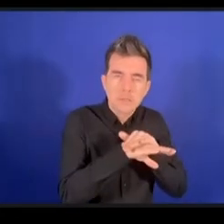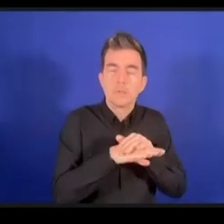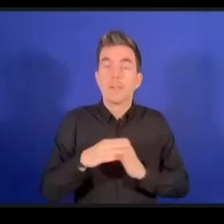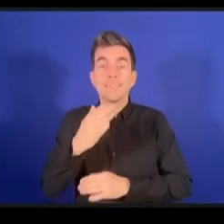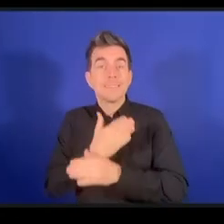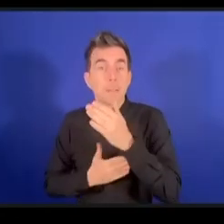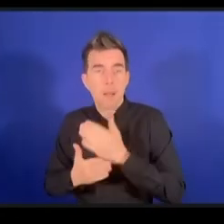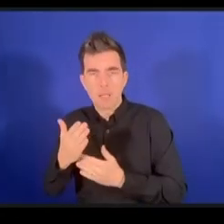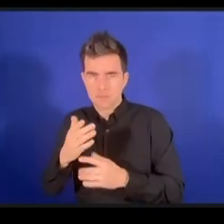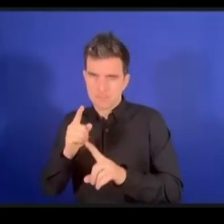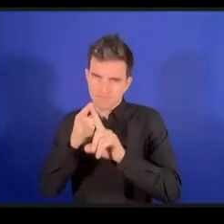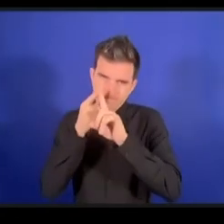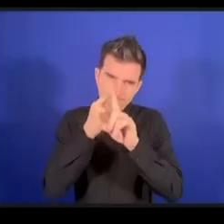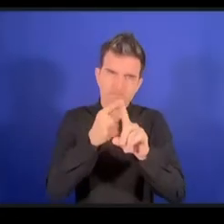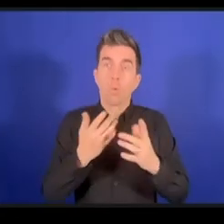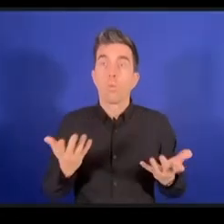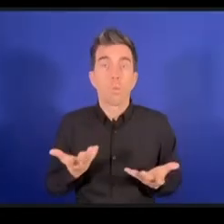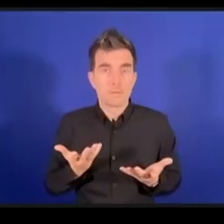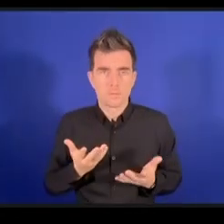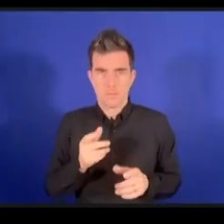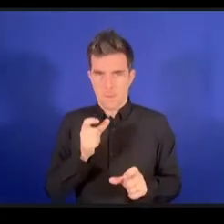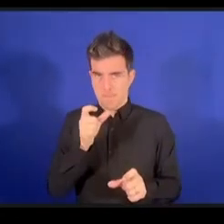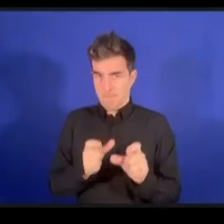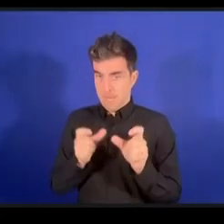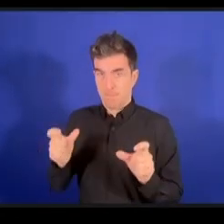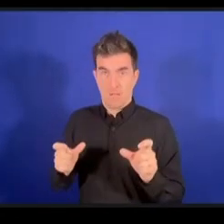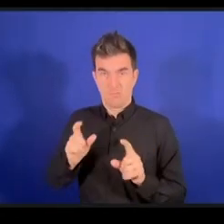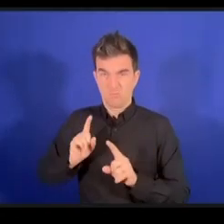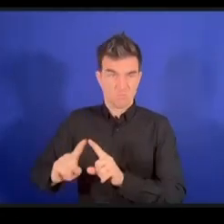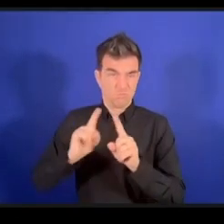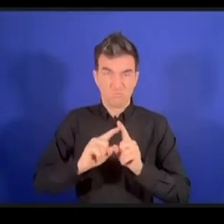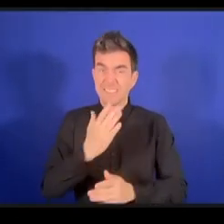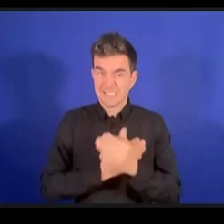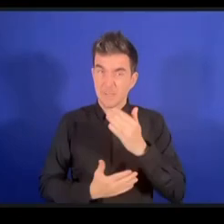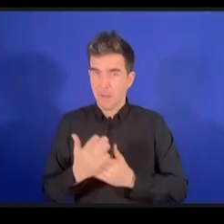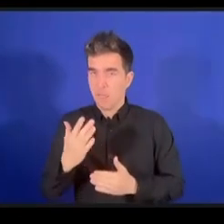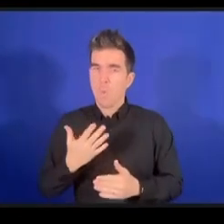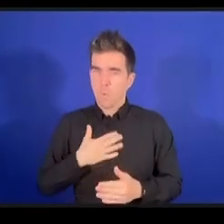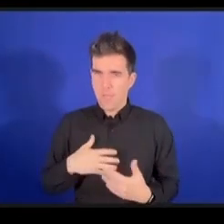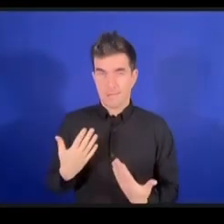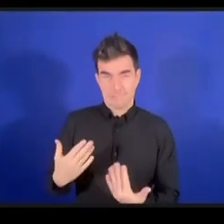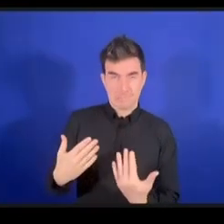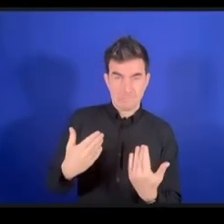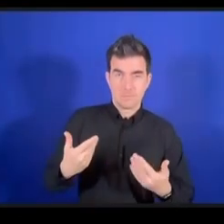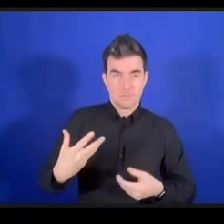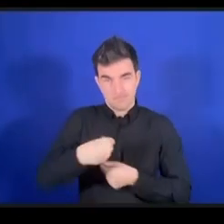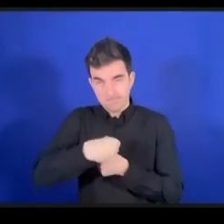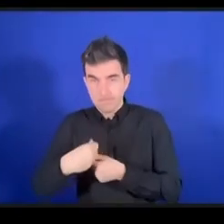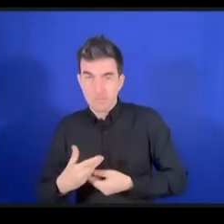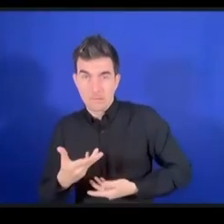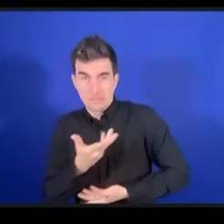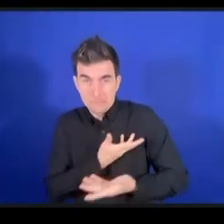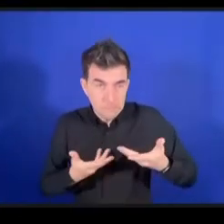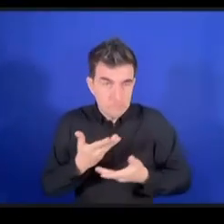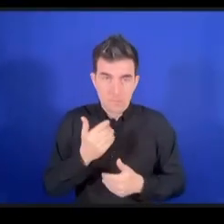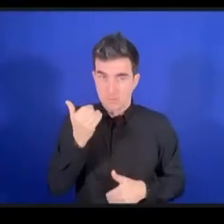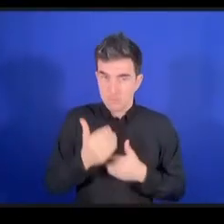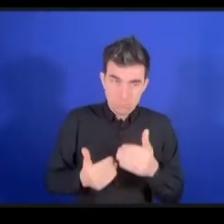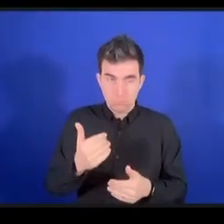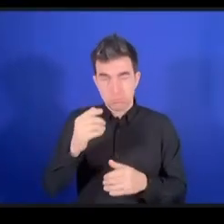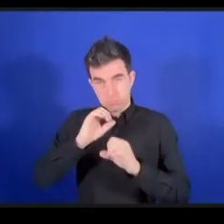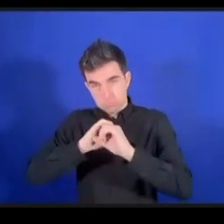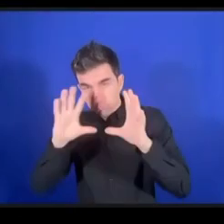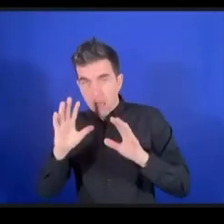من قبل كل شيء لإحضار الأشخاص من ذوي العاقة لهذا النقاش وإشراكهم فيها يهدف